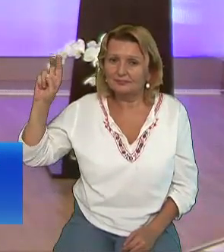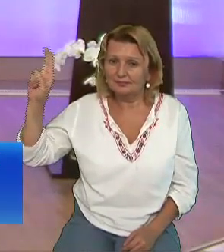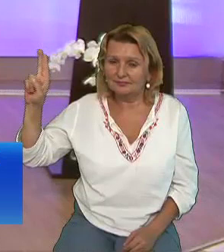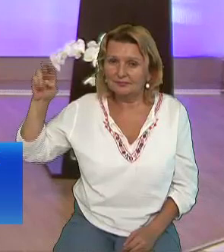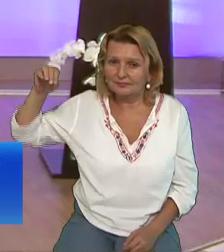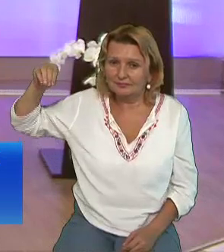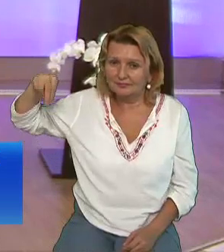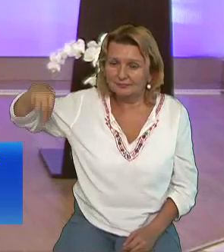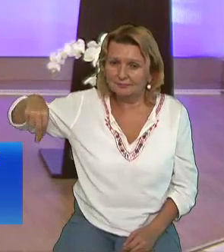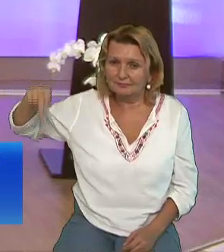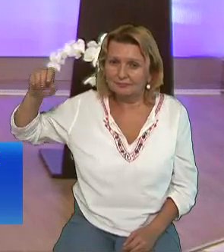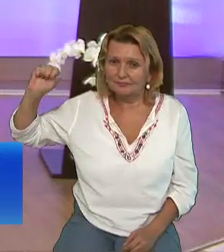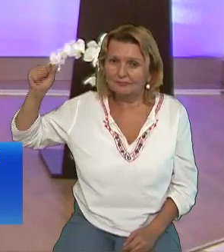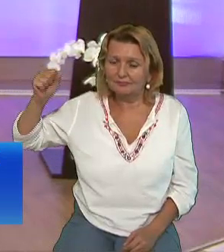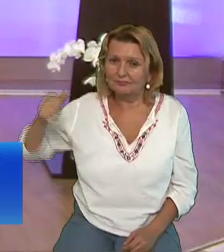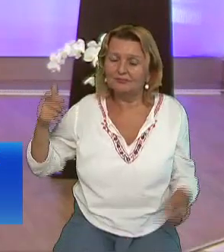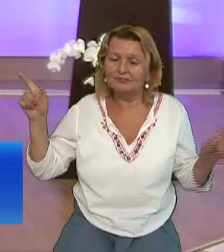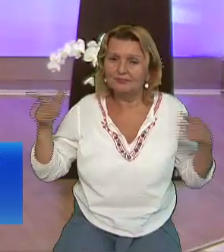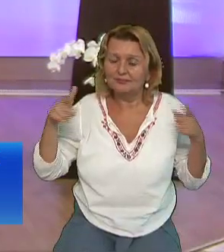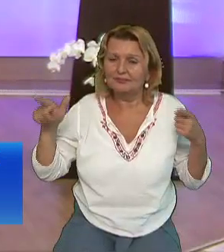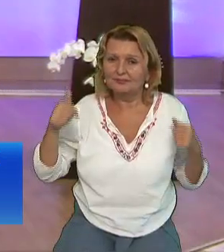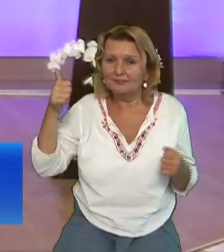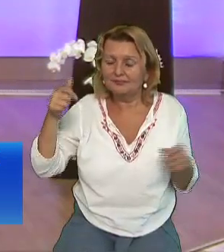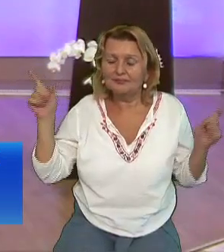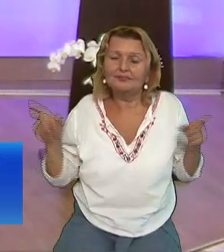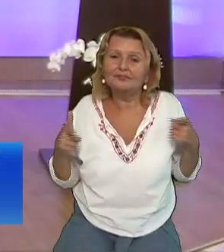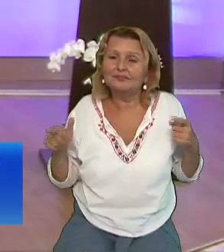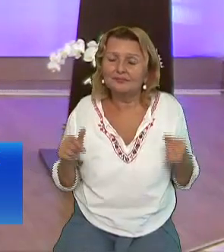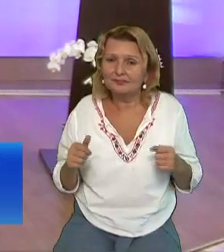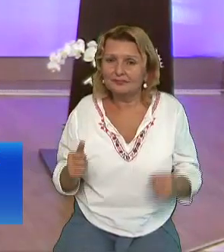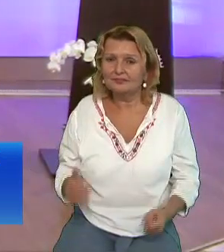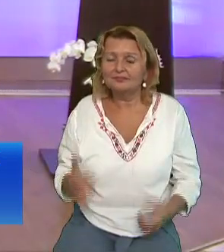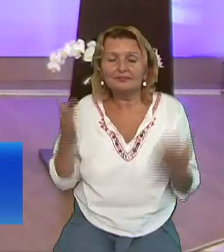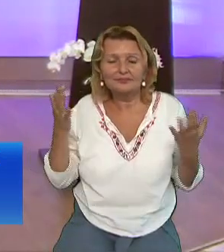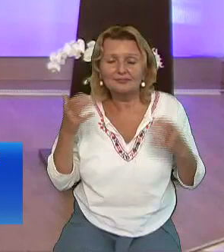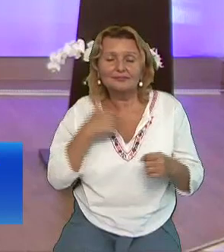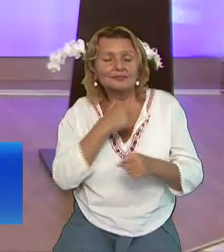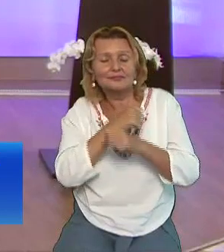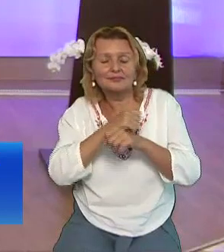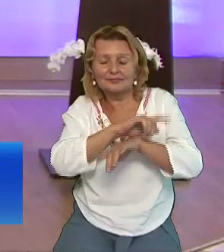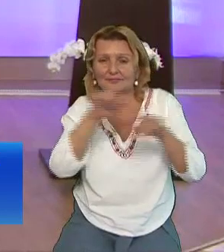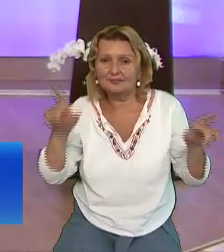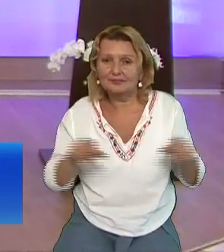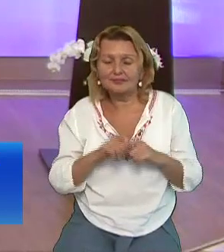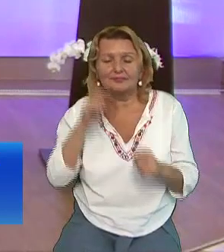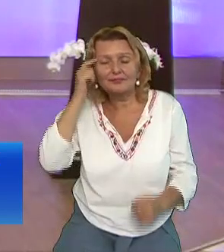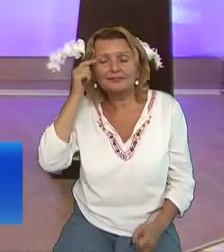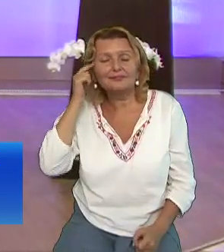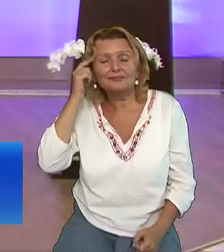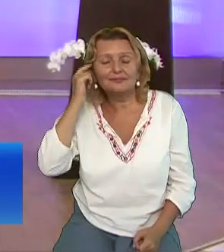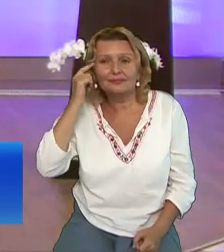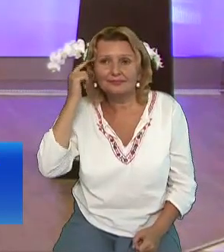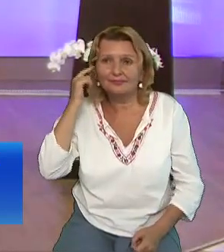vino Ne pune pe gânduri Pentru că nu vom avea mult timp Să tot avem